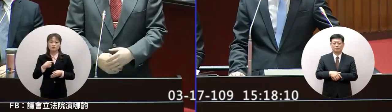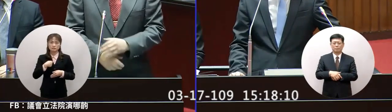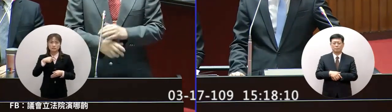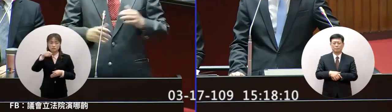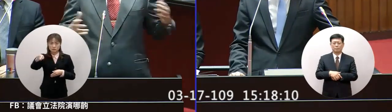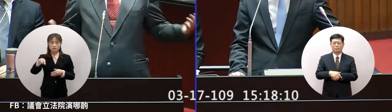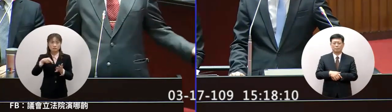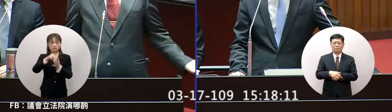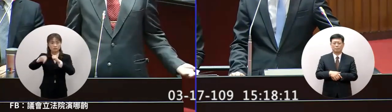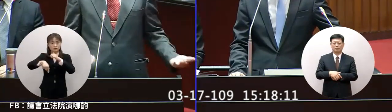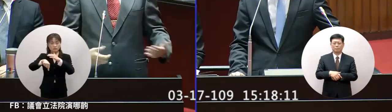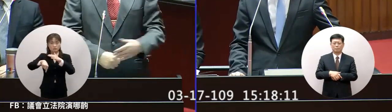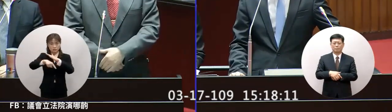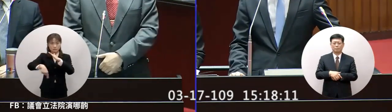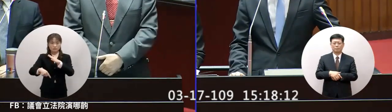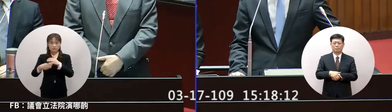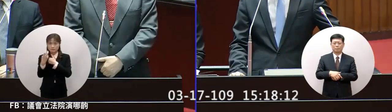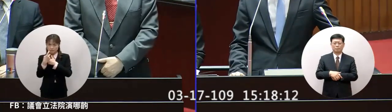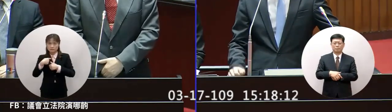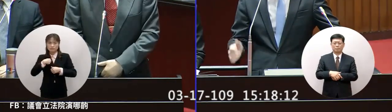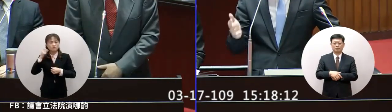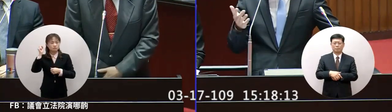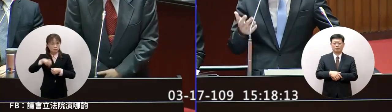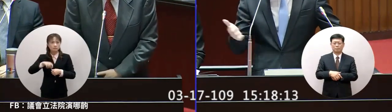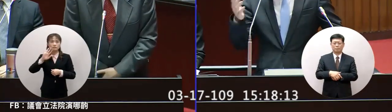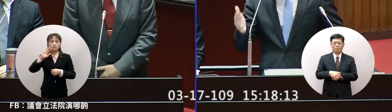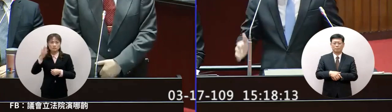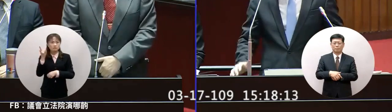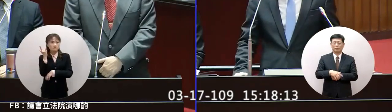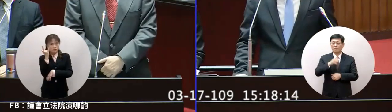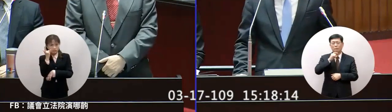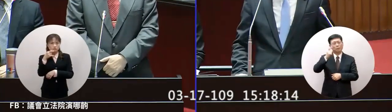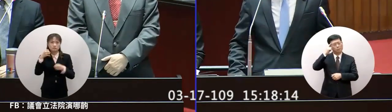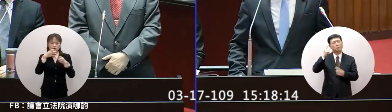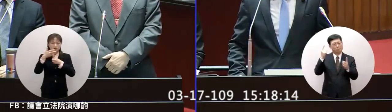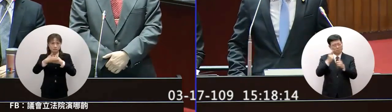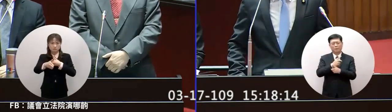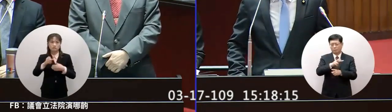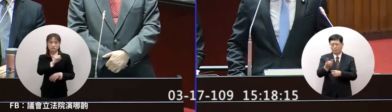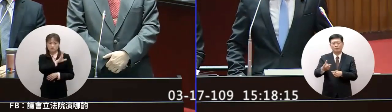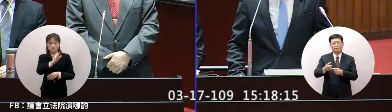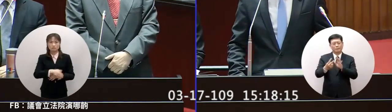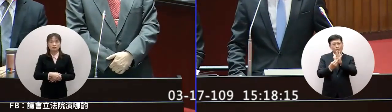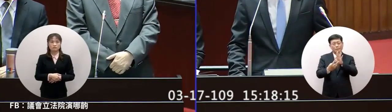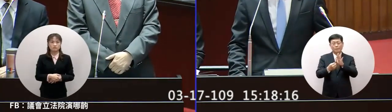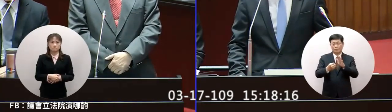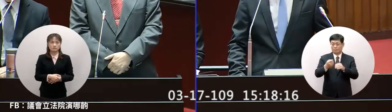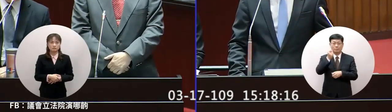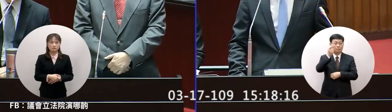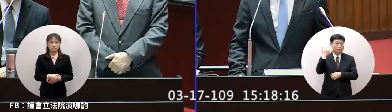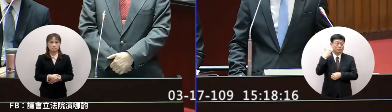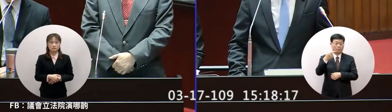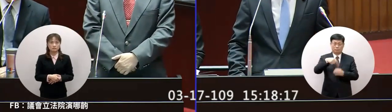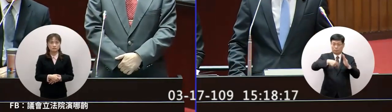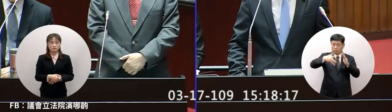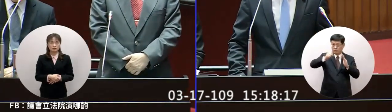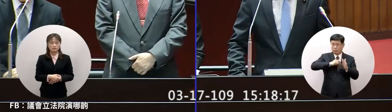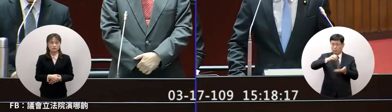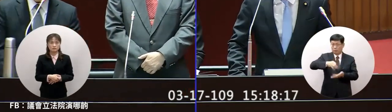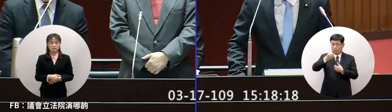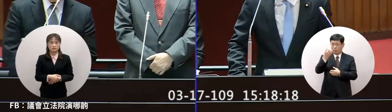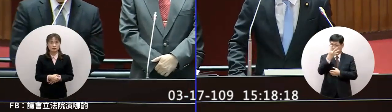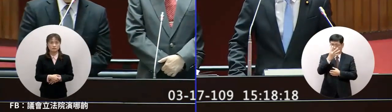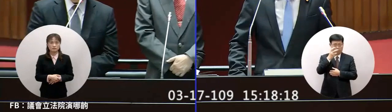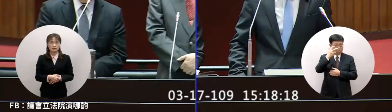會之安督整個協商完成之後是不是在那我換一個角度來問院長上個月的時候您曾經提出